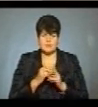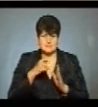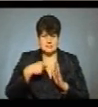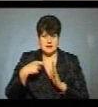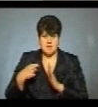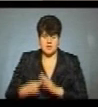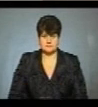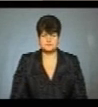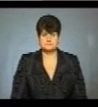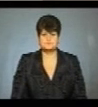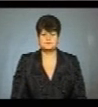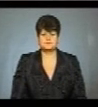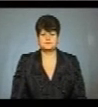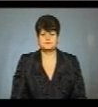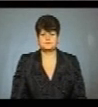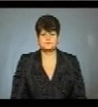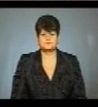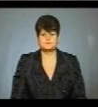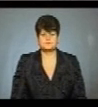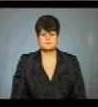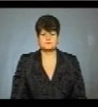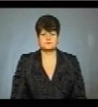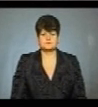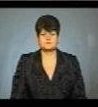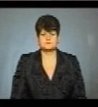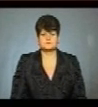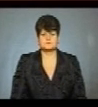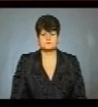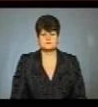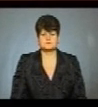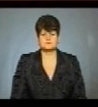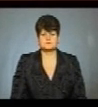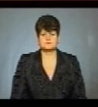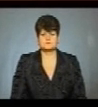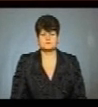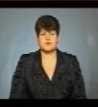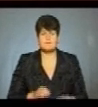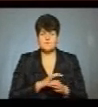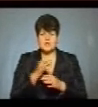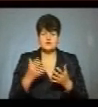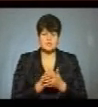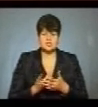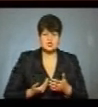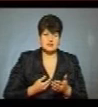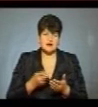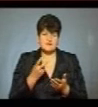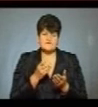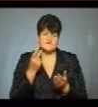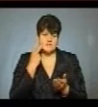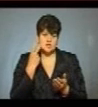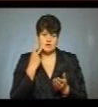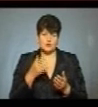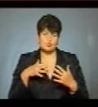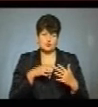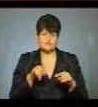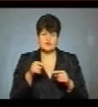Анастасія Чучко, Володимир Заболотний. Новини на Суспільному. Тернопіль Проєкт «Здобули життя вічне у бою» створили у